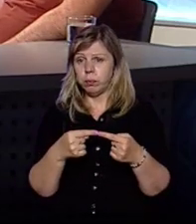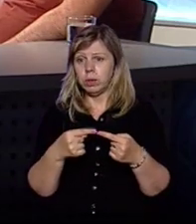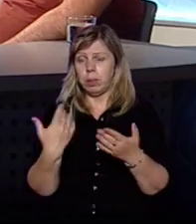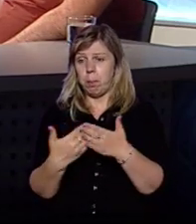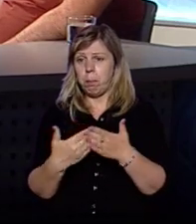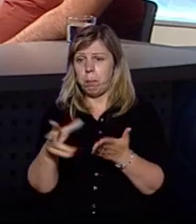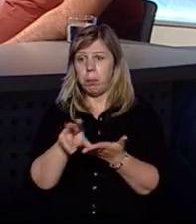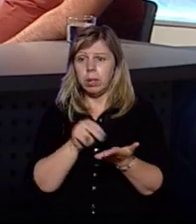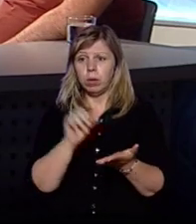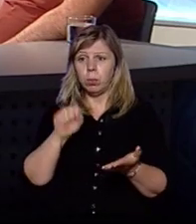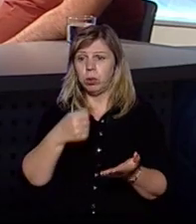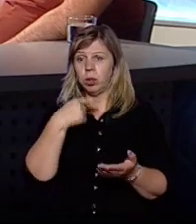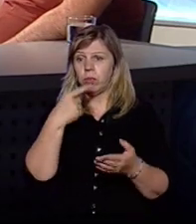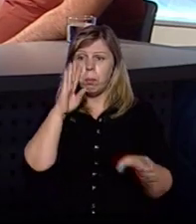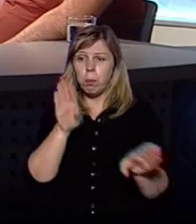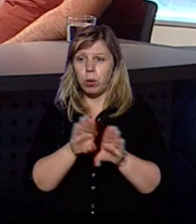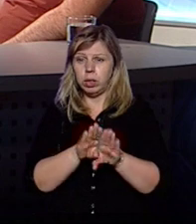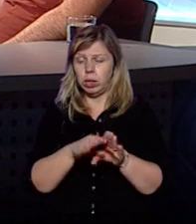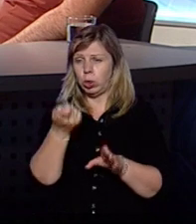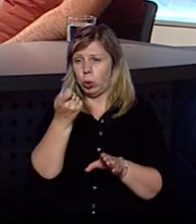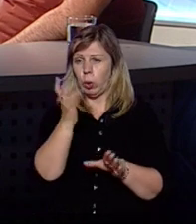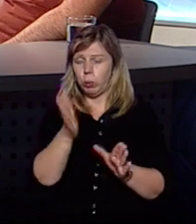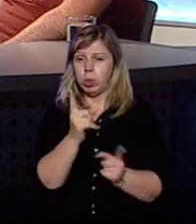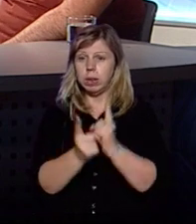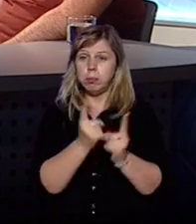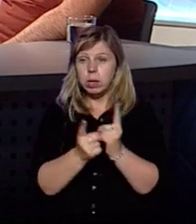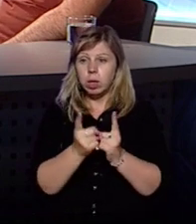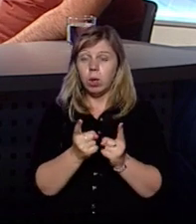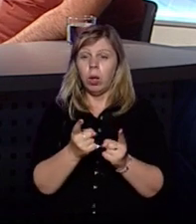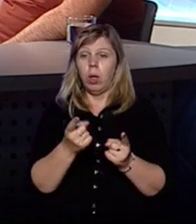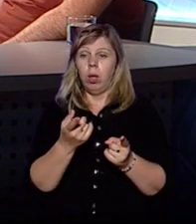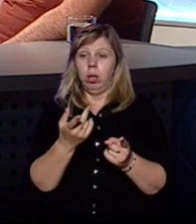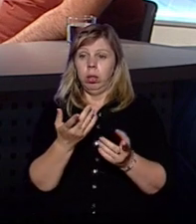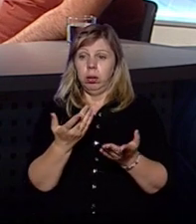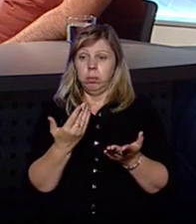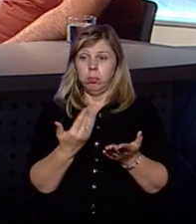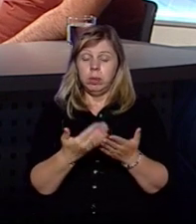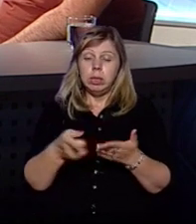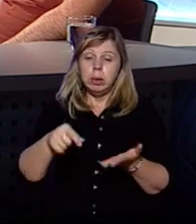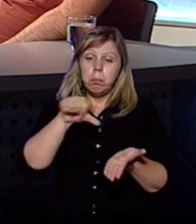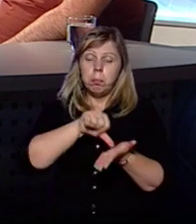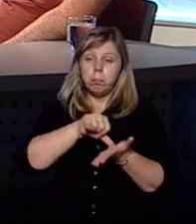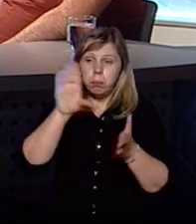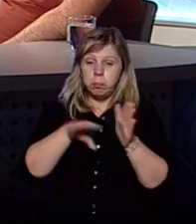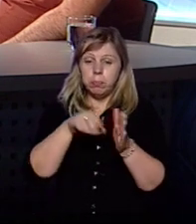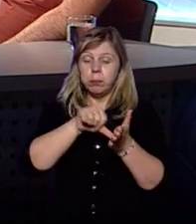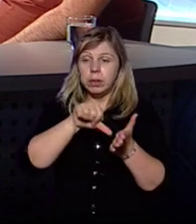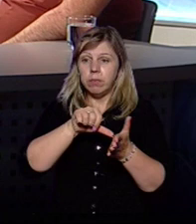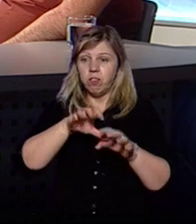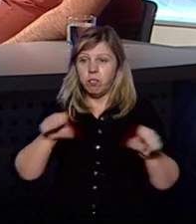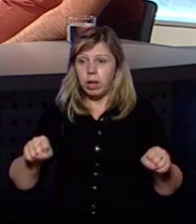прикладом можна вважати подібно, але я думаю, трохи буде змінено, підбір представників влади.